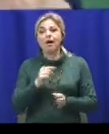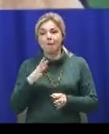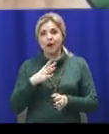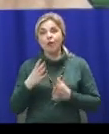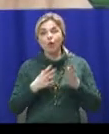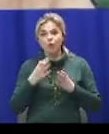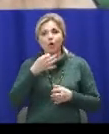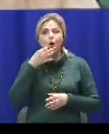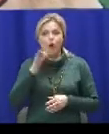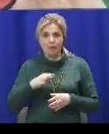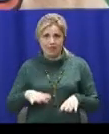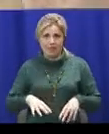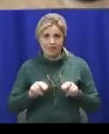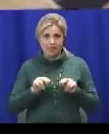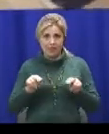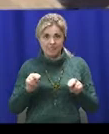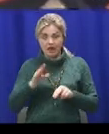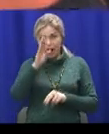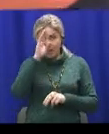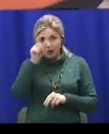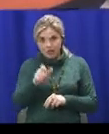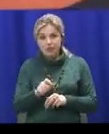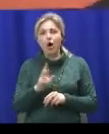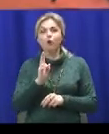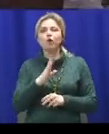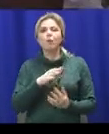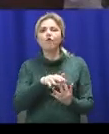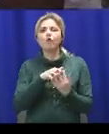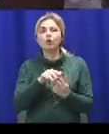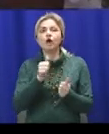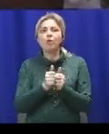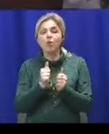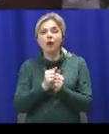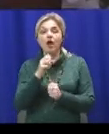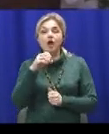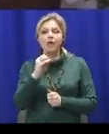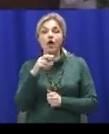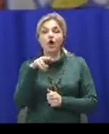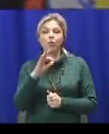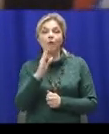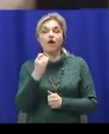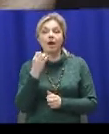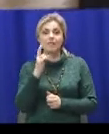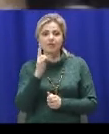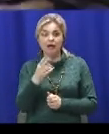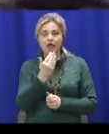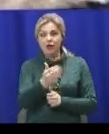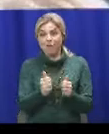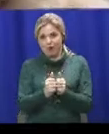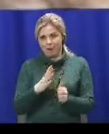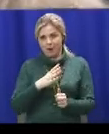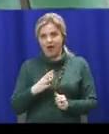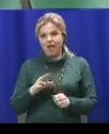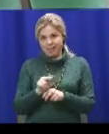Руслану, який був поранений під Ілуваєвськом, до велозмагань допомагав готуватися його чотирилапий терапевт. Золотистий ретрівер